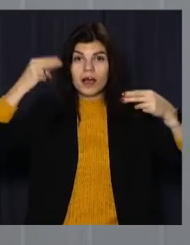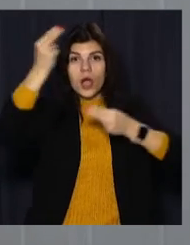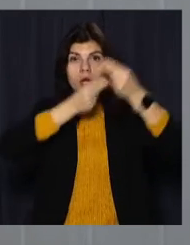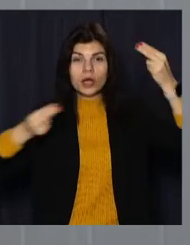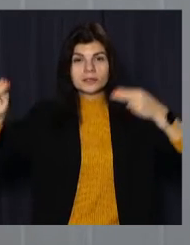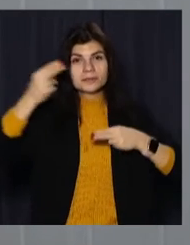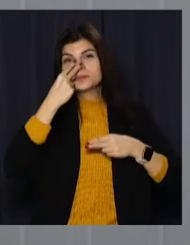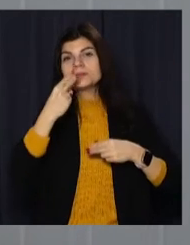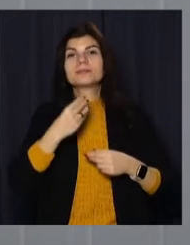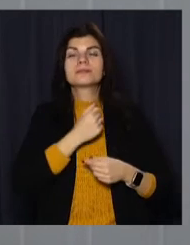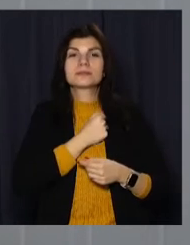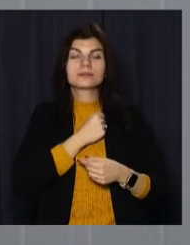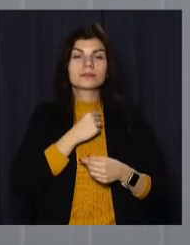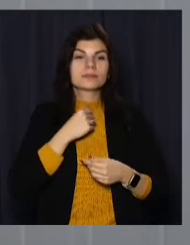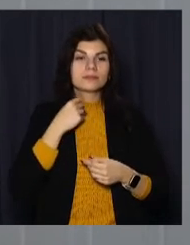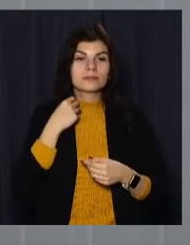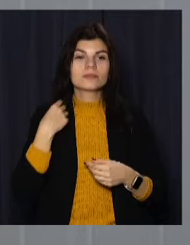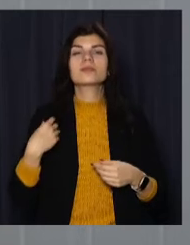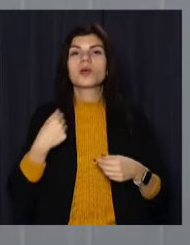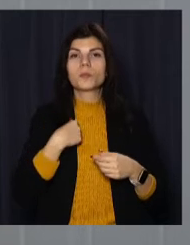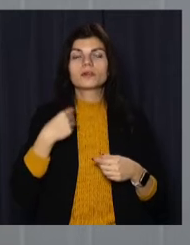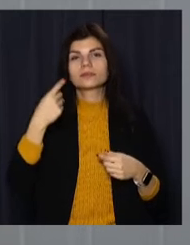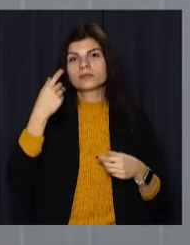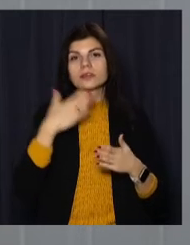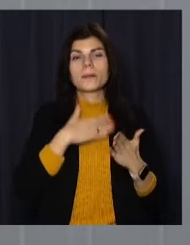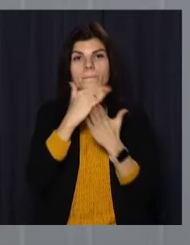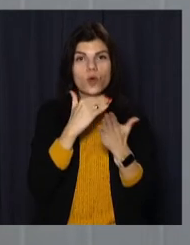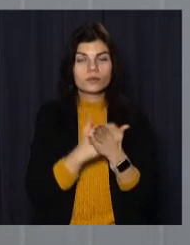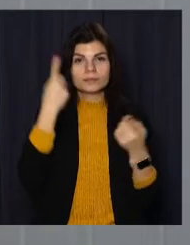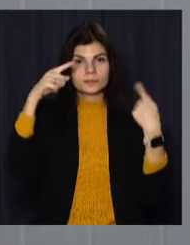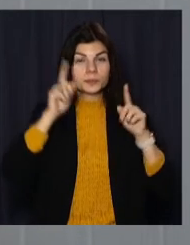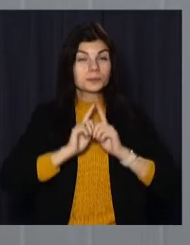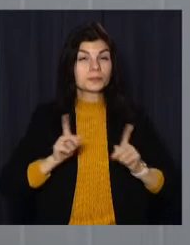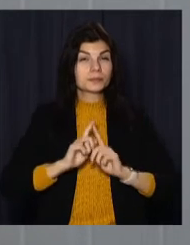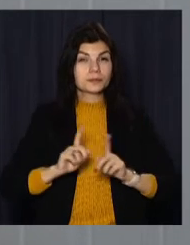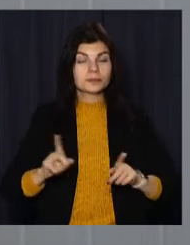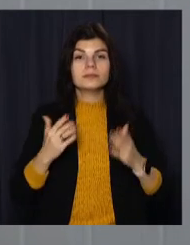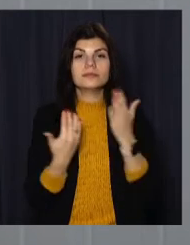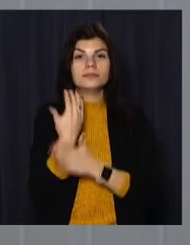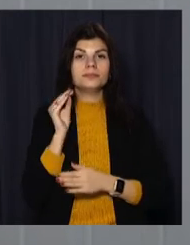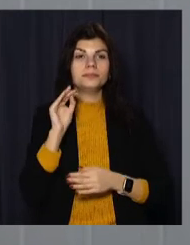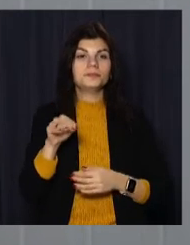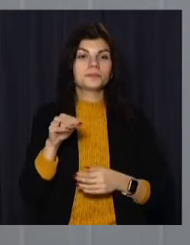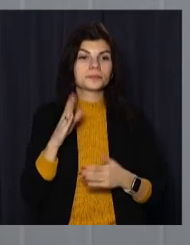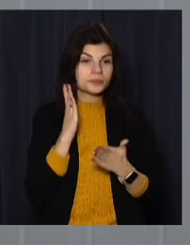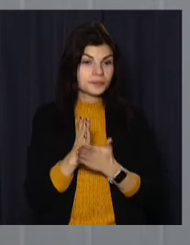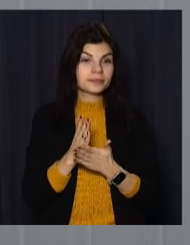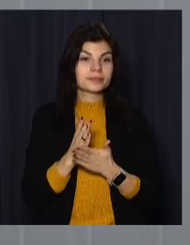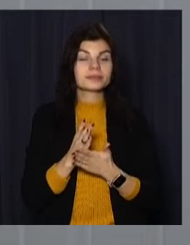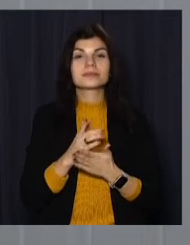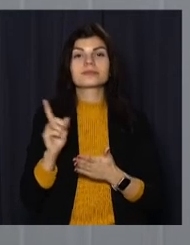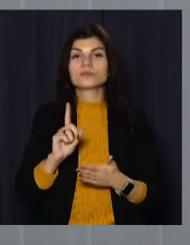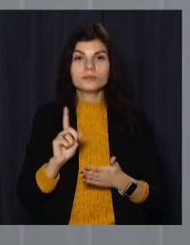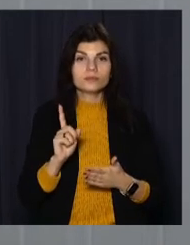Тобто ми урізноманітнили нашу програму, внесли нові елементи для того, щоб